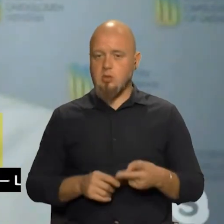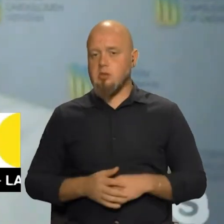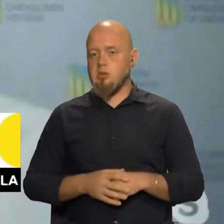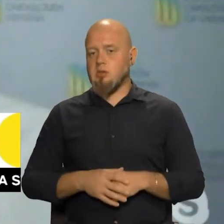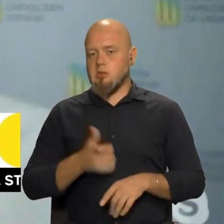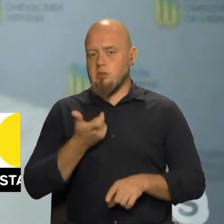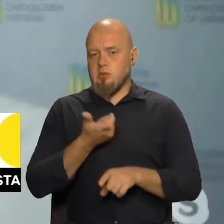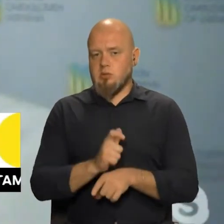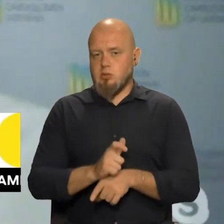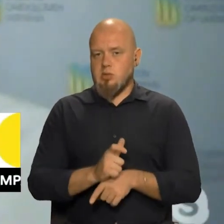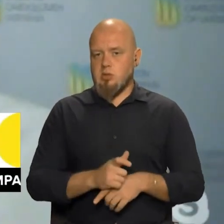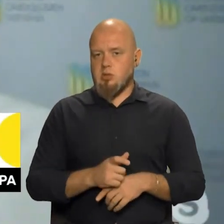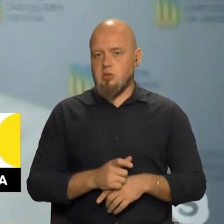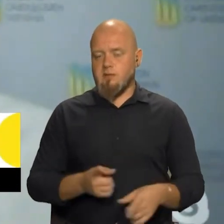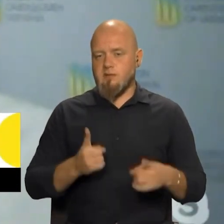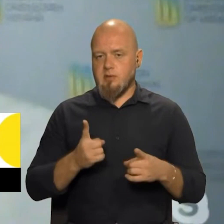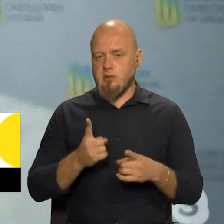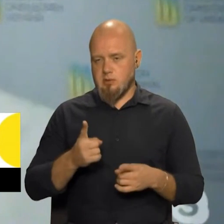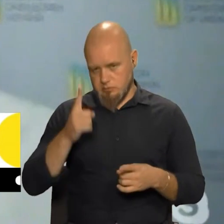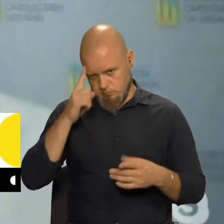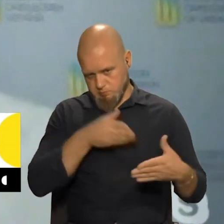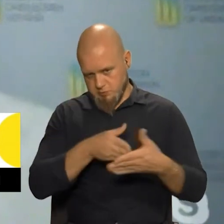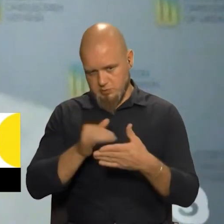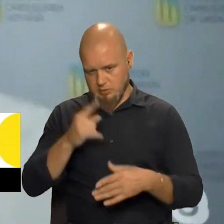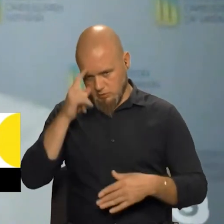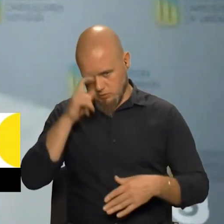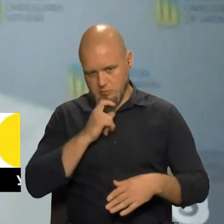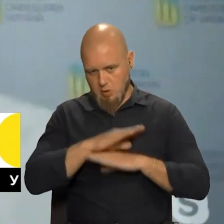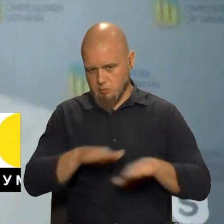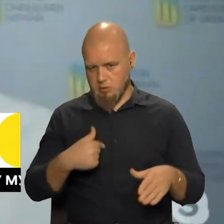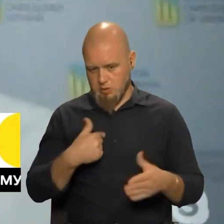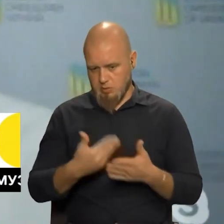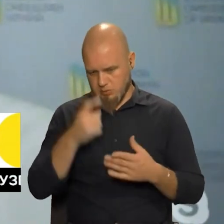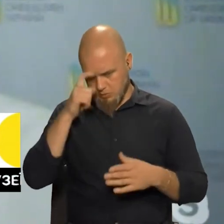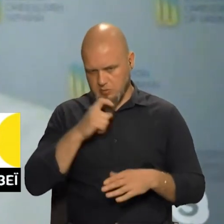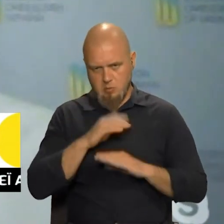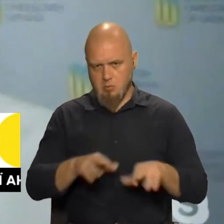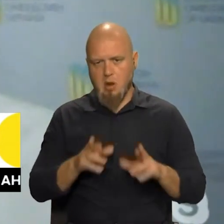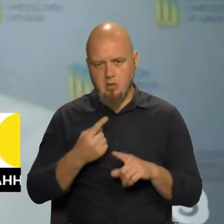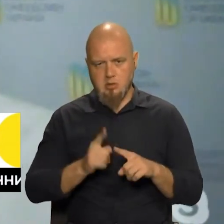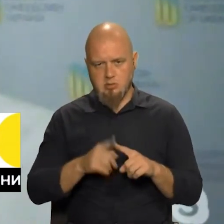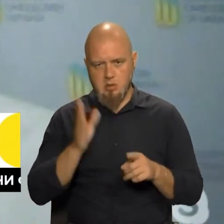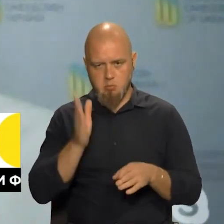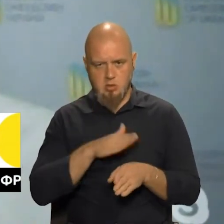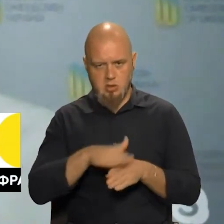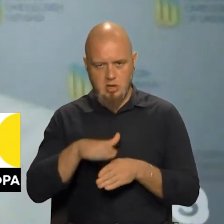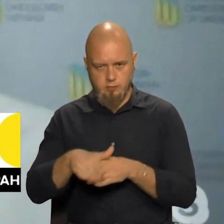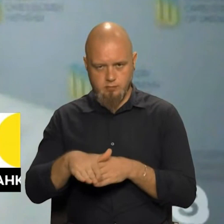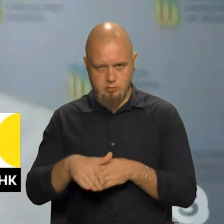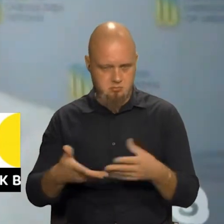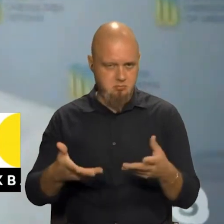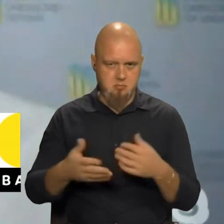дуже велика невизначеність і нерозуміння, от я, наприклад, не розумію, а як це буде реалізовуватися?